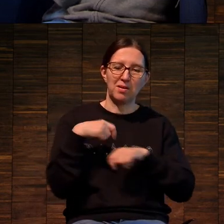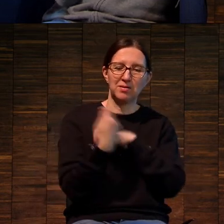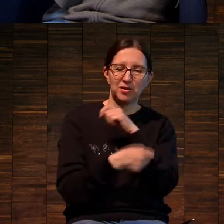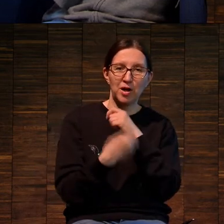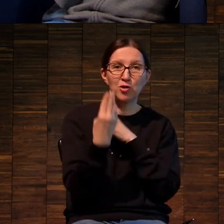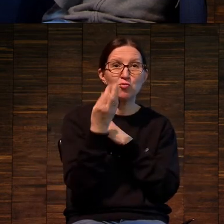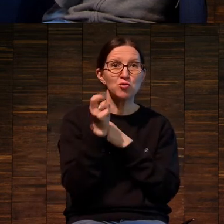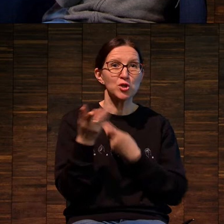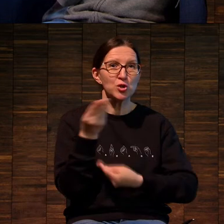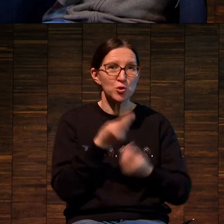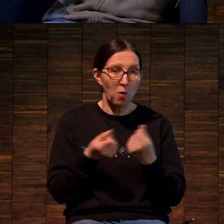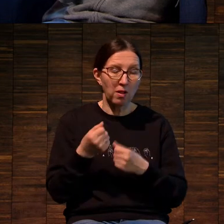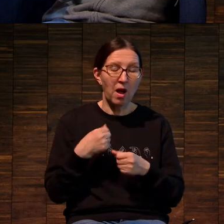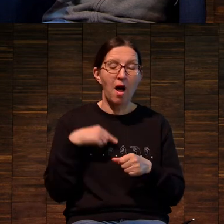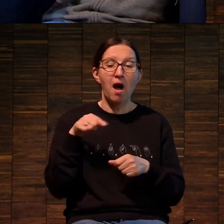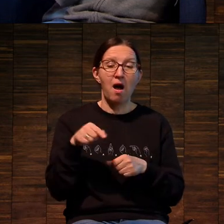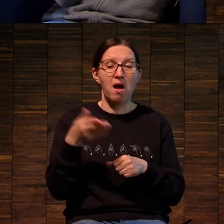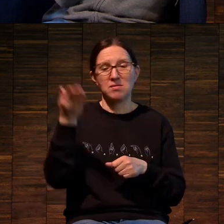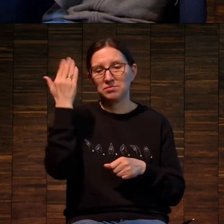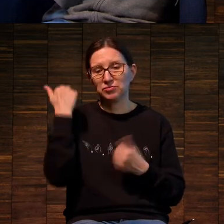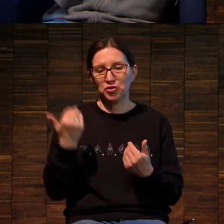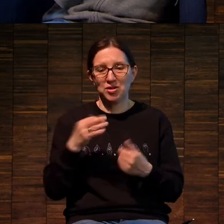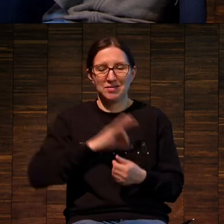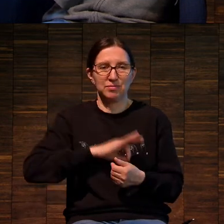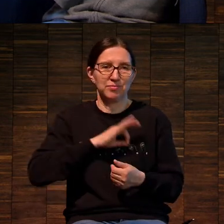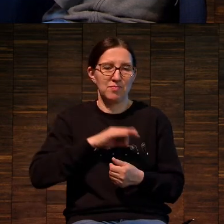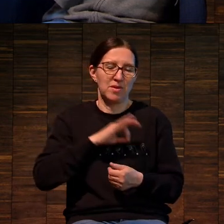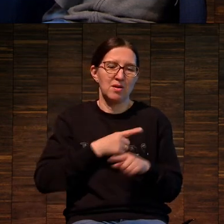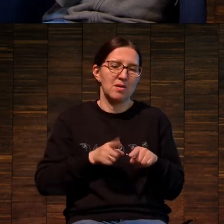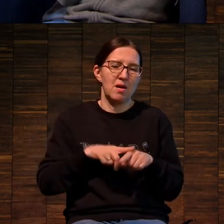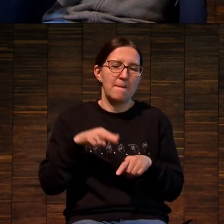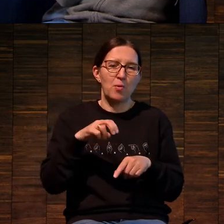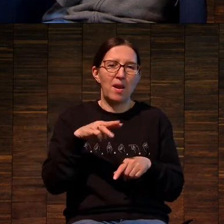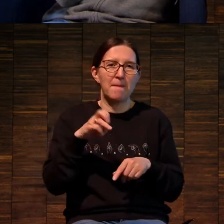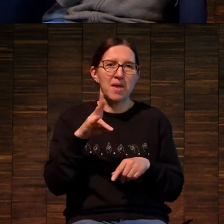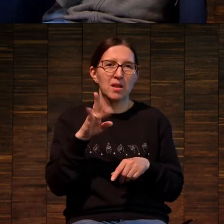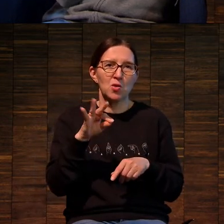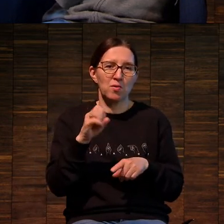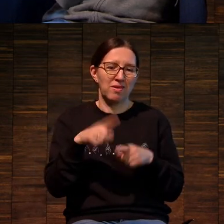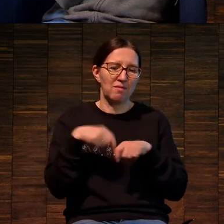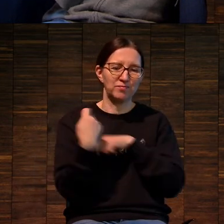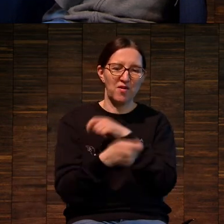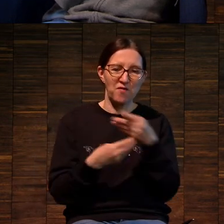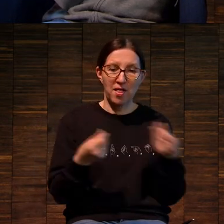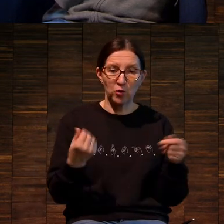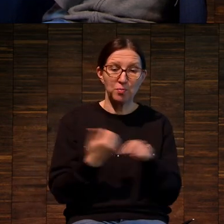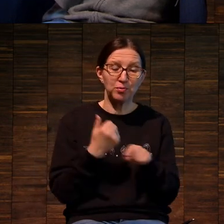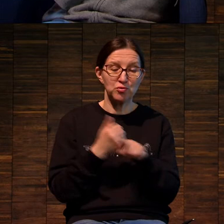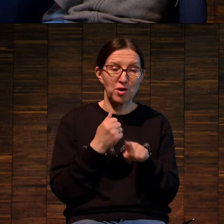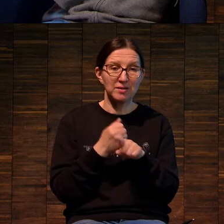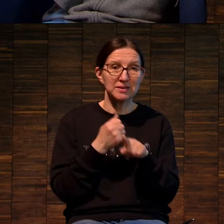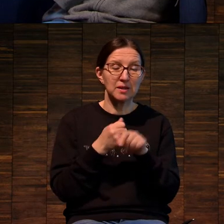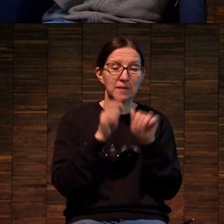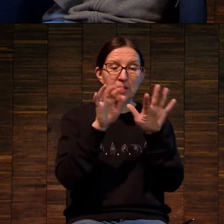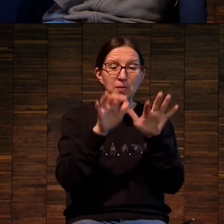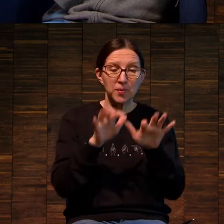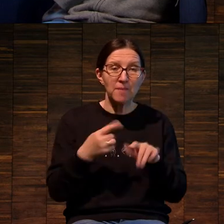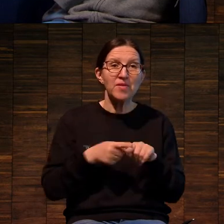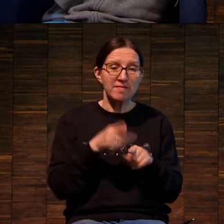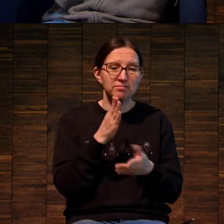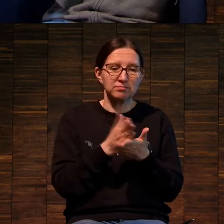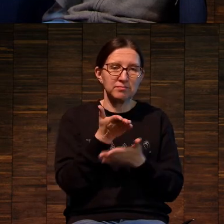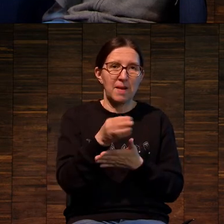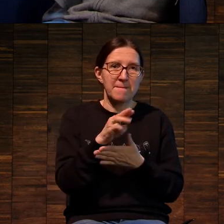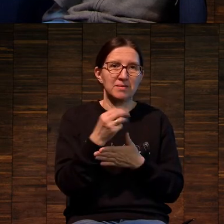волокно, между волокнами этого материала вот эти вот дырочки незакрытые, это та самая вот наша